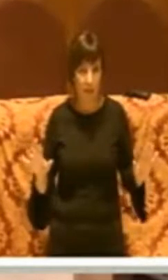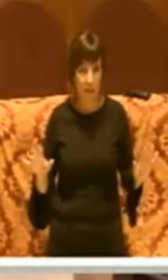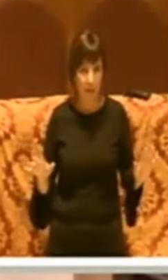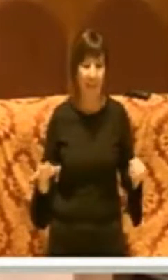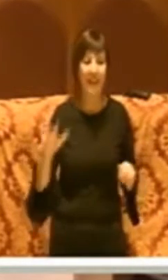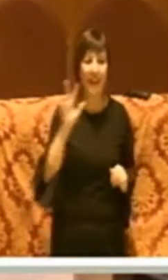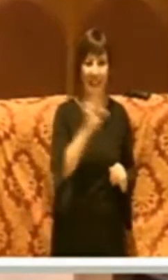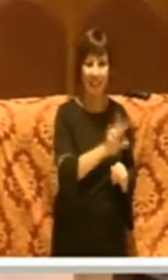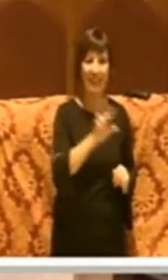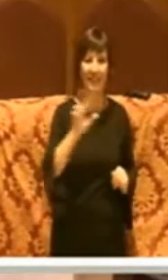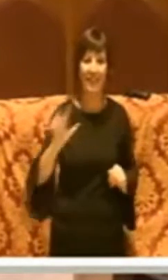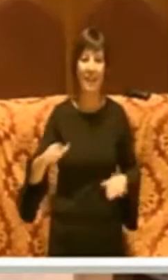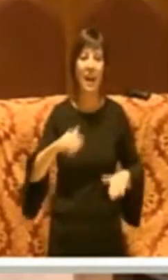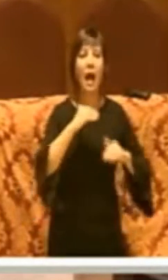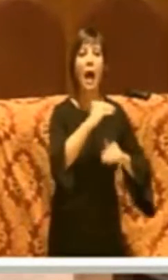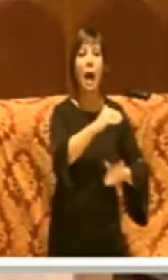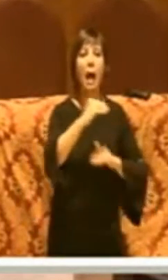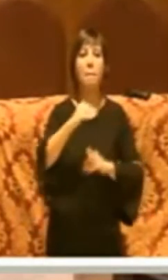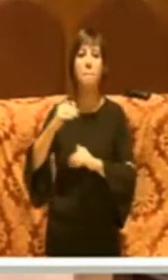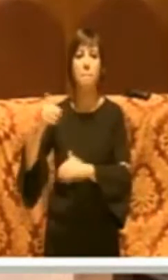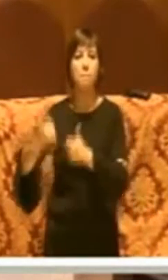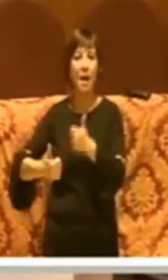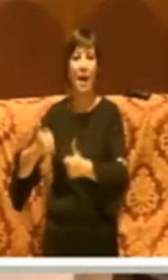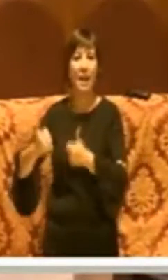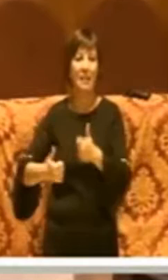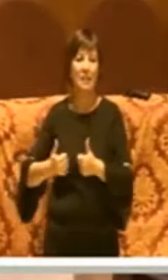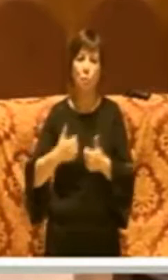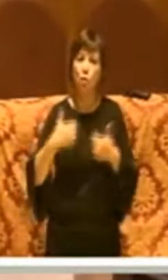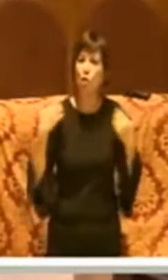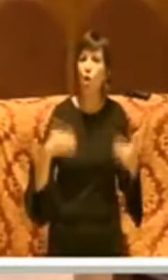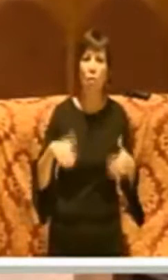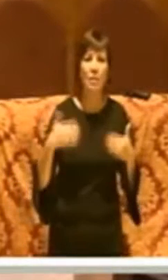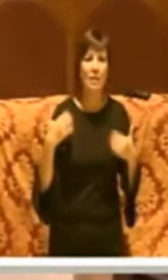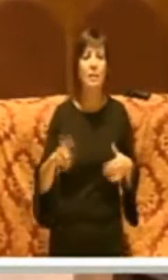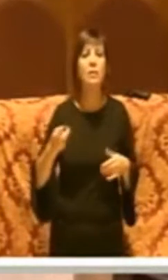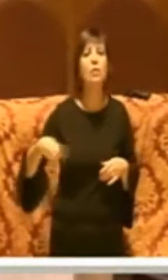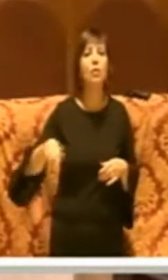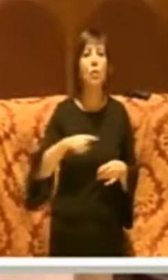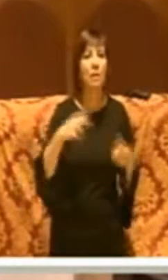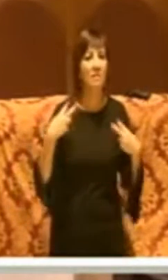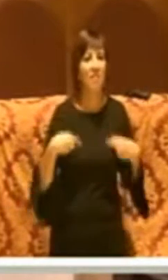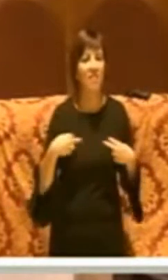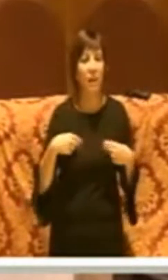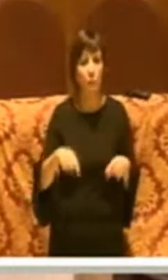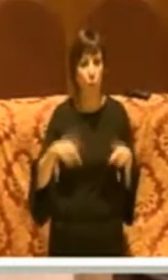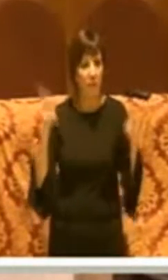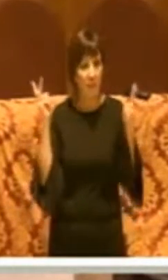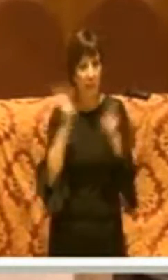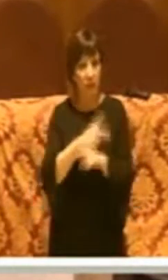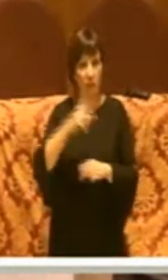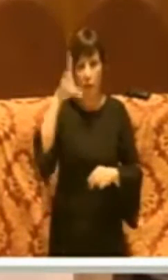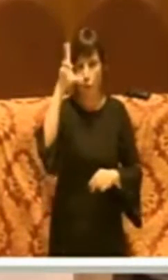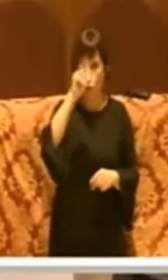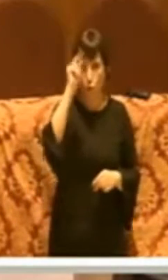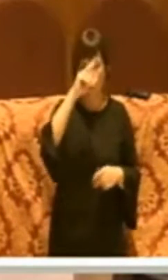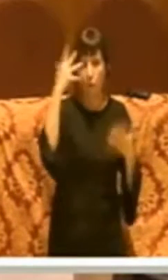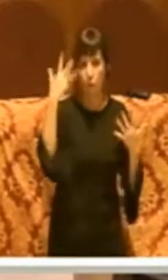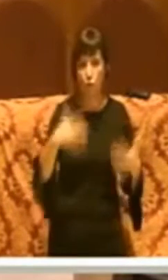trentatré appalti che sono tantissimi, ora che noi viviamo in questa realtà e conosciamo